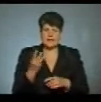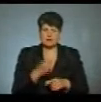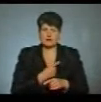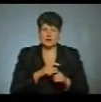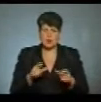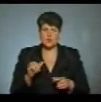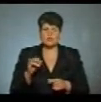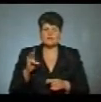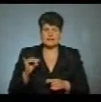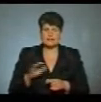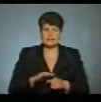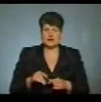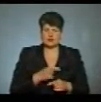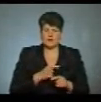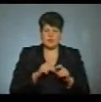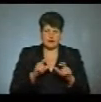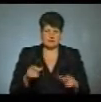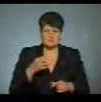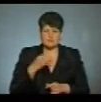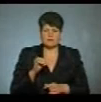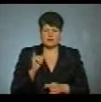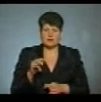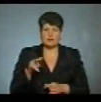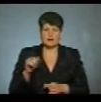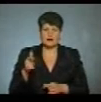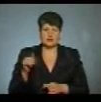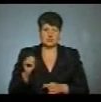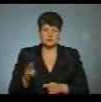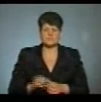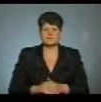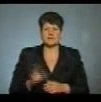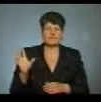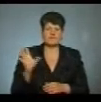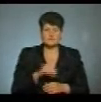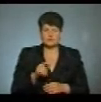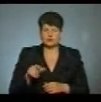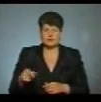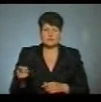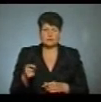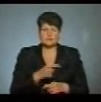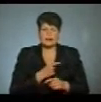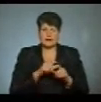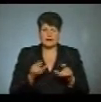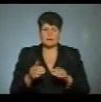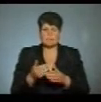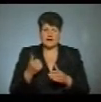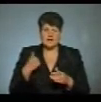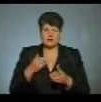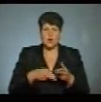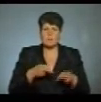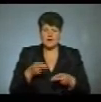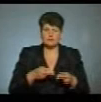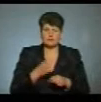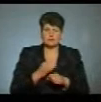університетської та дитячої лікарень, повідомив Ігор Лагіш. Усім пацієнтам тернопільських лікарень перед операціями